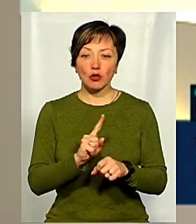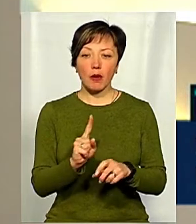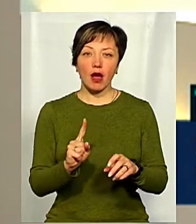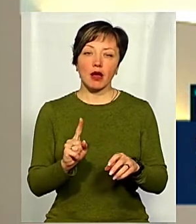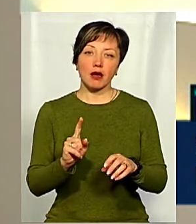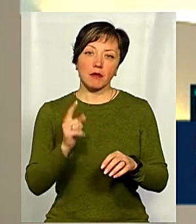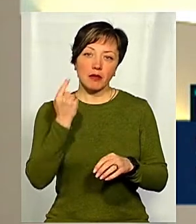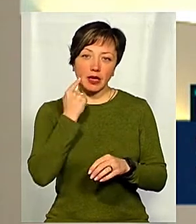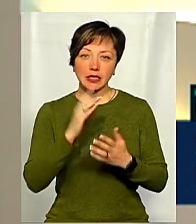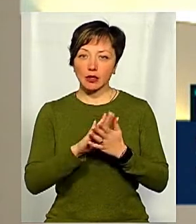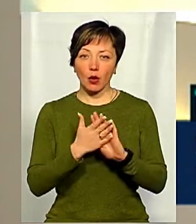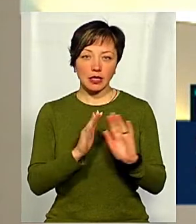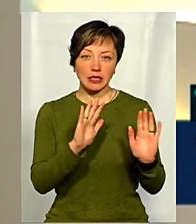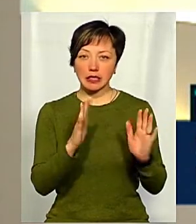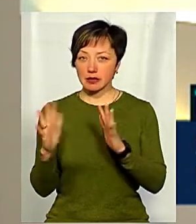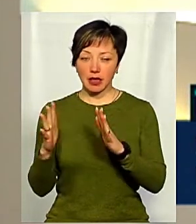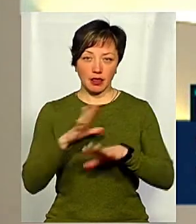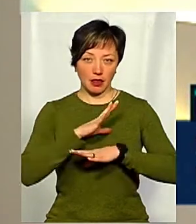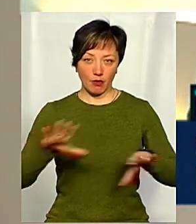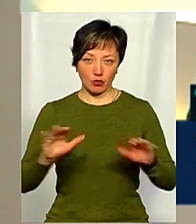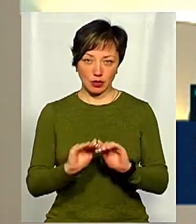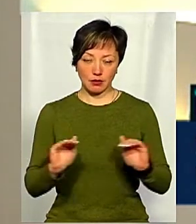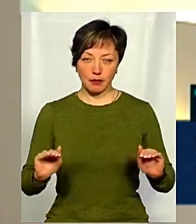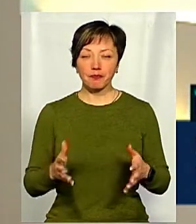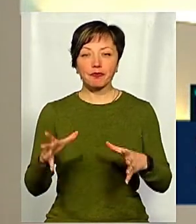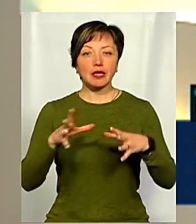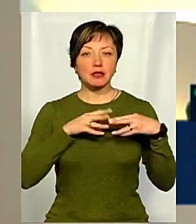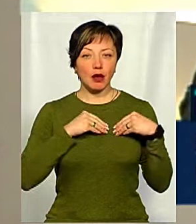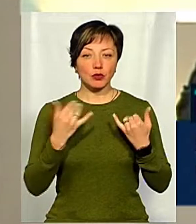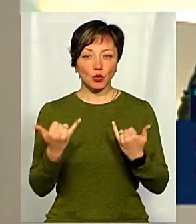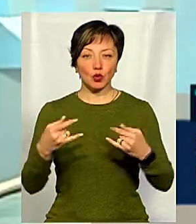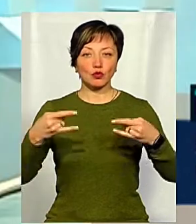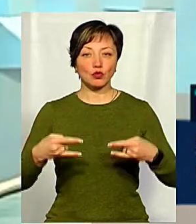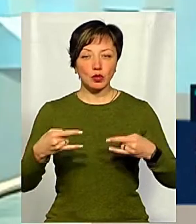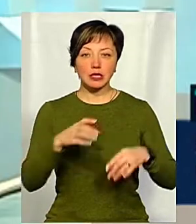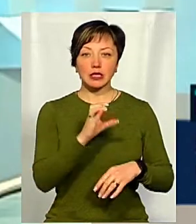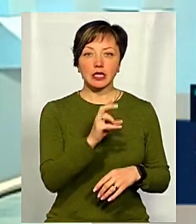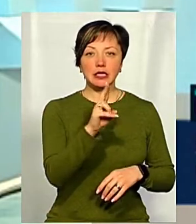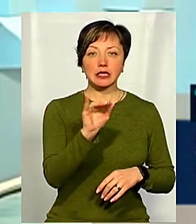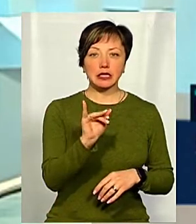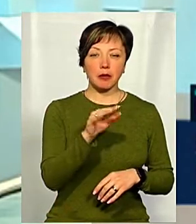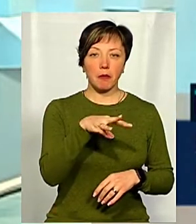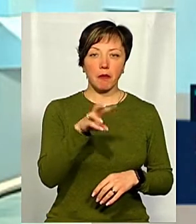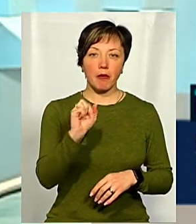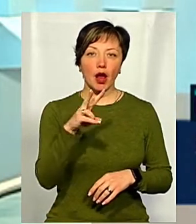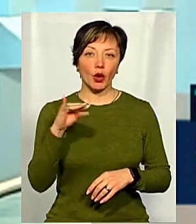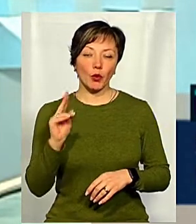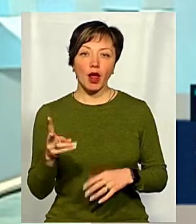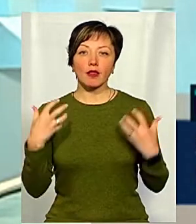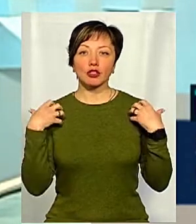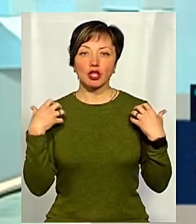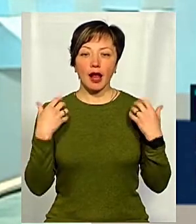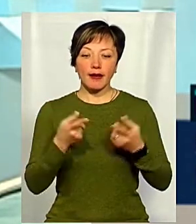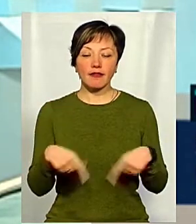ситуації з дітьми не сталися. З нами сьогодні у студії Сергій Цимбальок, начальник